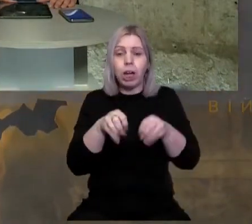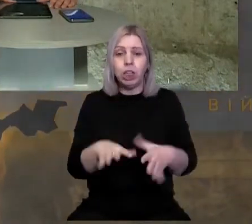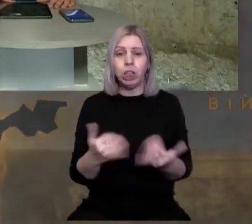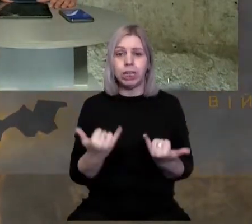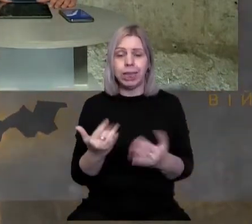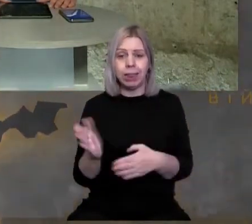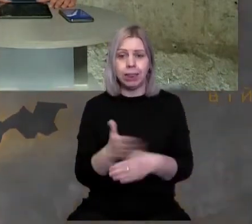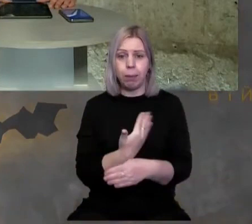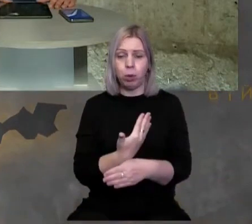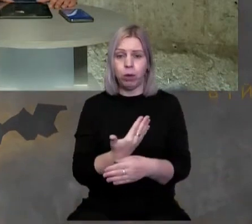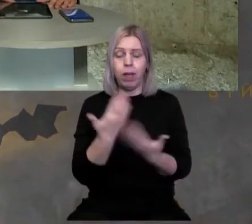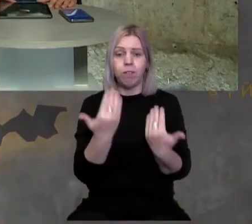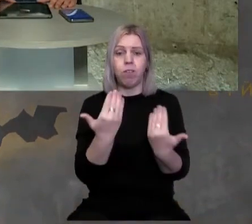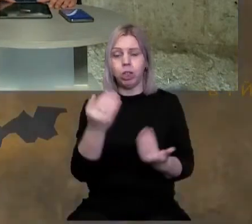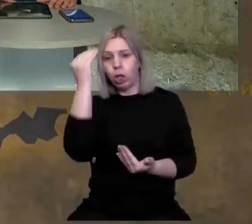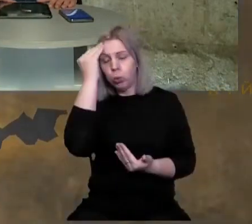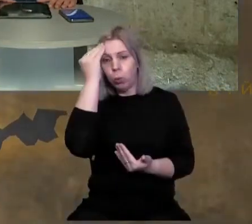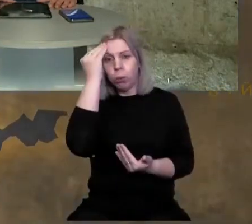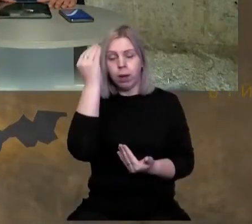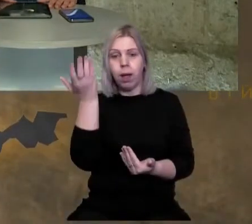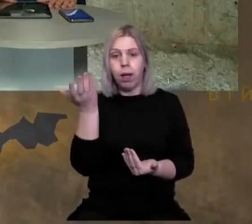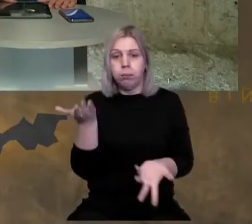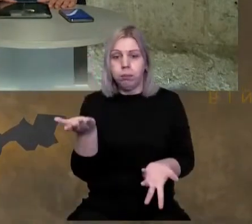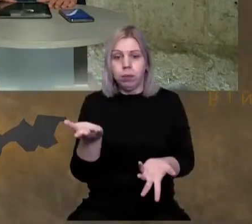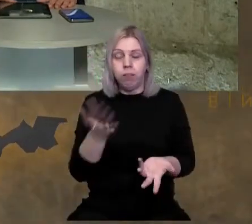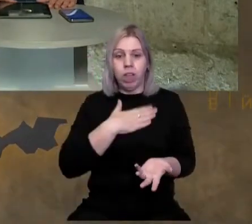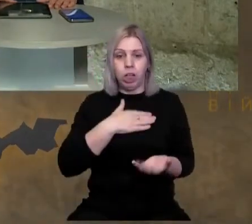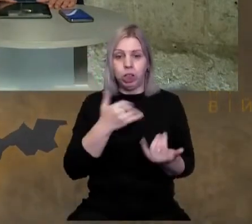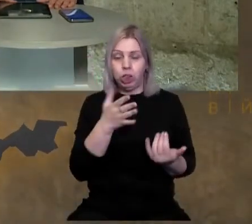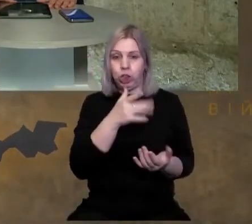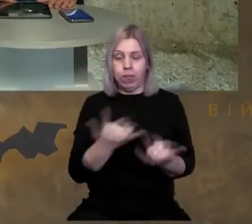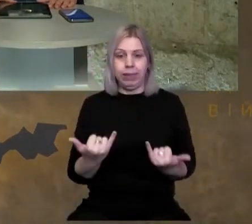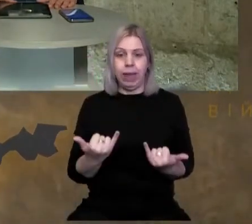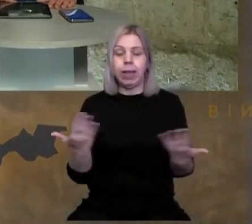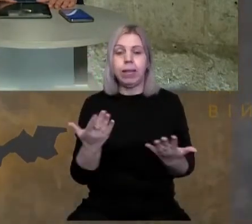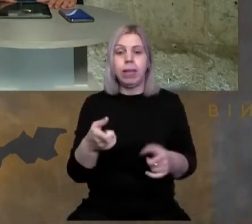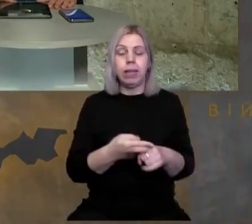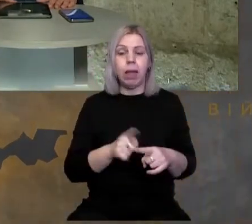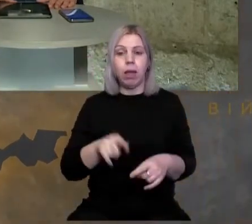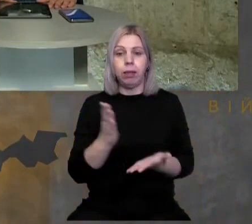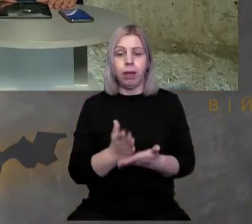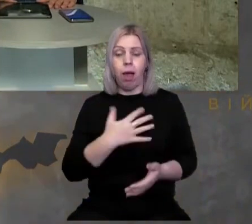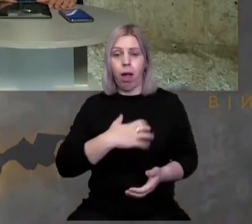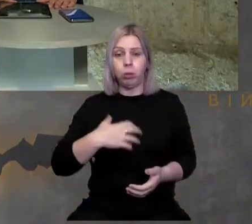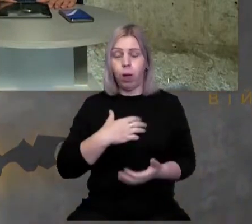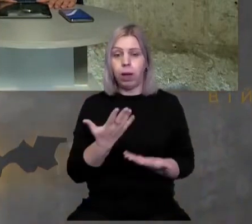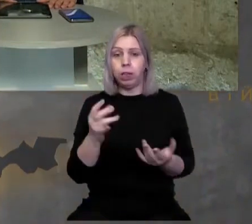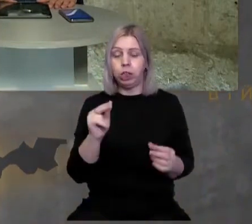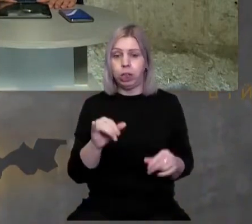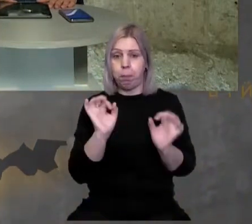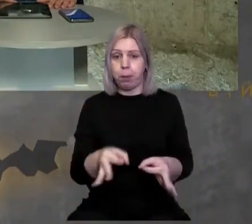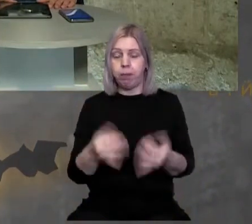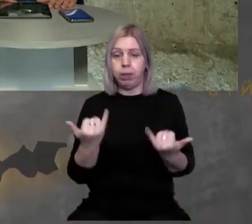зараз його демонтувати. От ваша думка в наш час зараз, наскільки воно є актуальним і чудеречним,